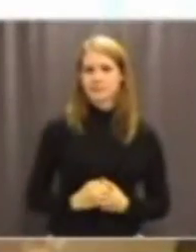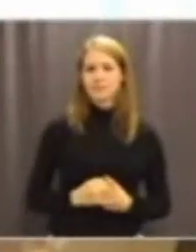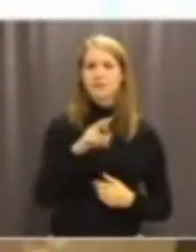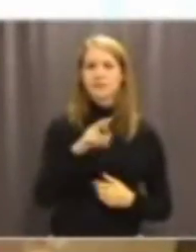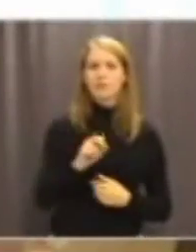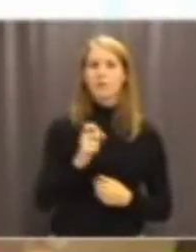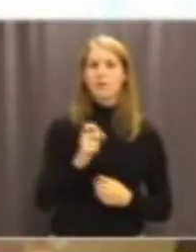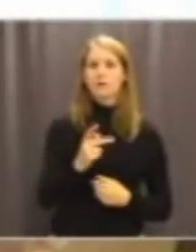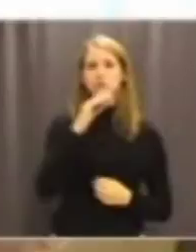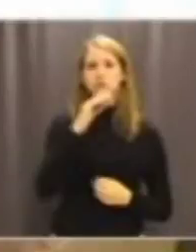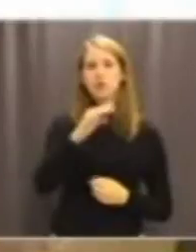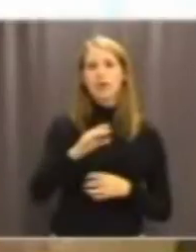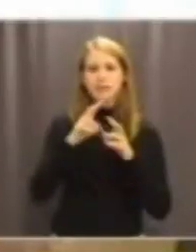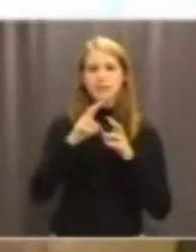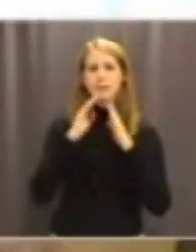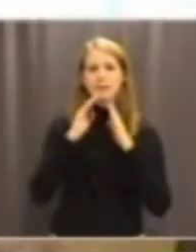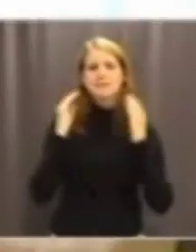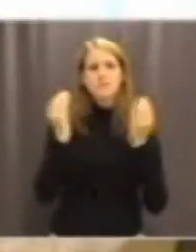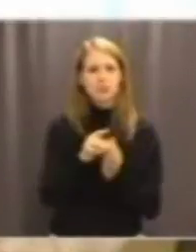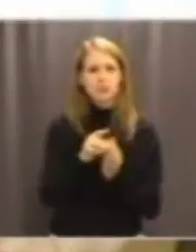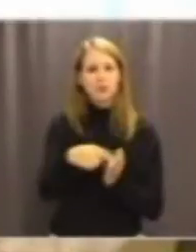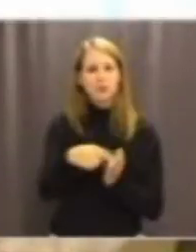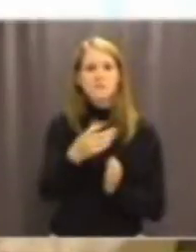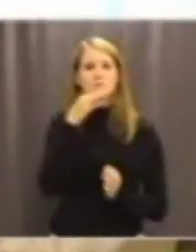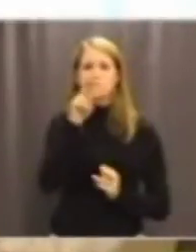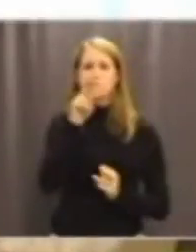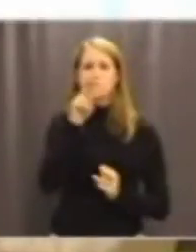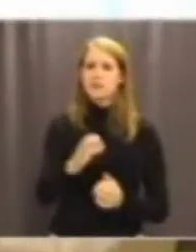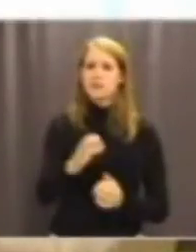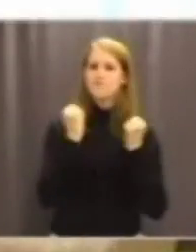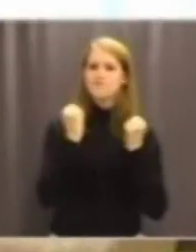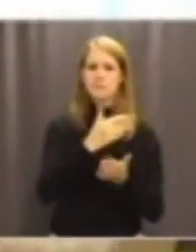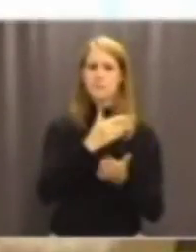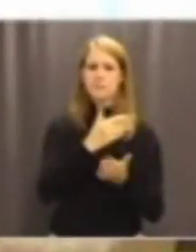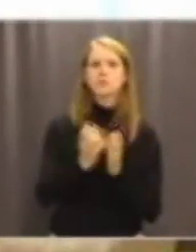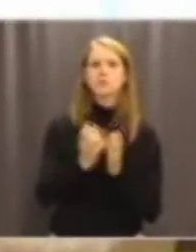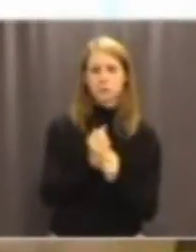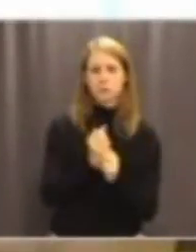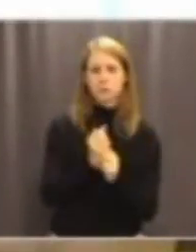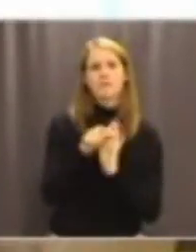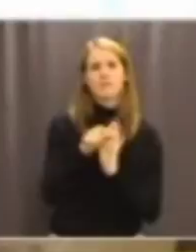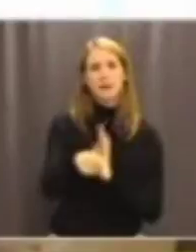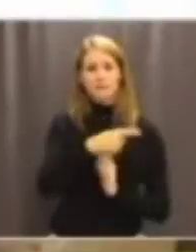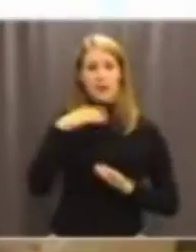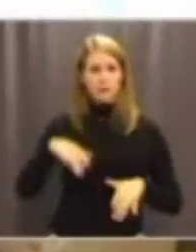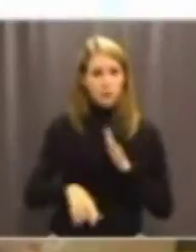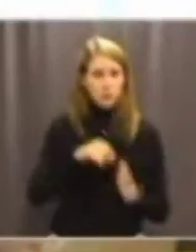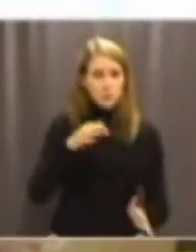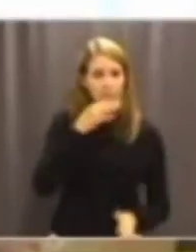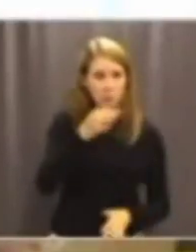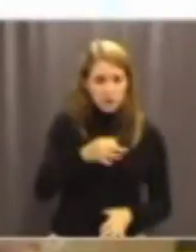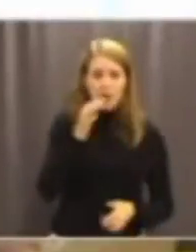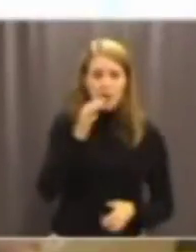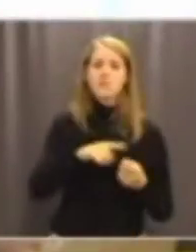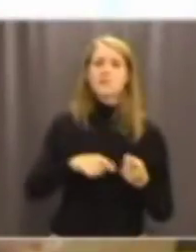Rocksjöreservatet är en av de frågorna som är väldigt viktiga att fortsätta jobba med. Vi har lyft den här frågan. Vi har gjort en